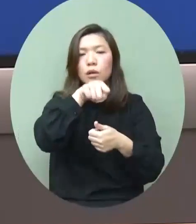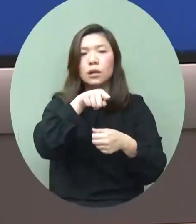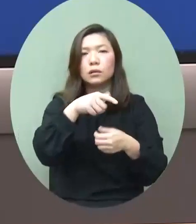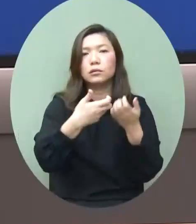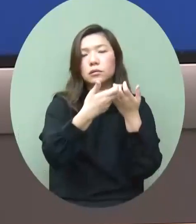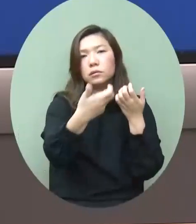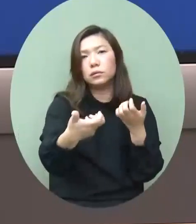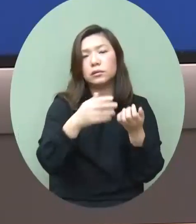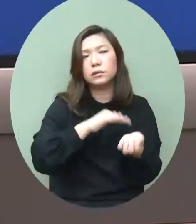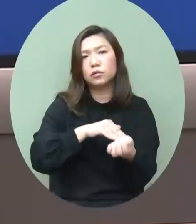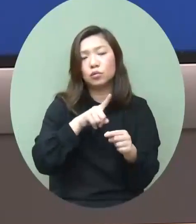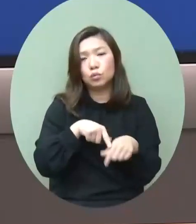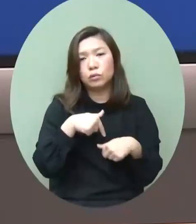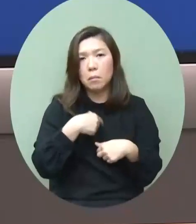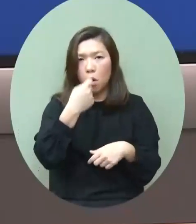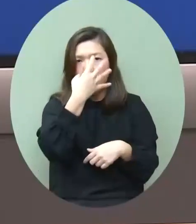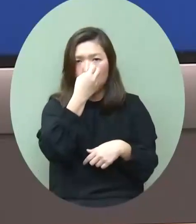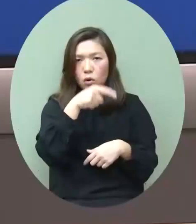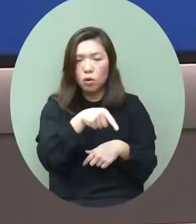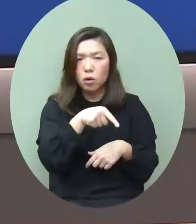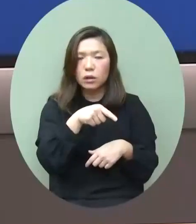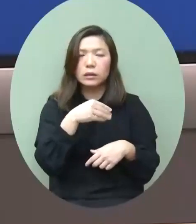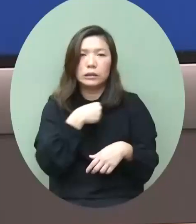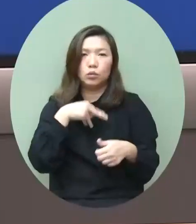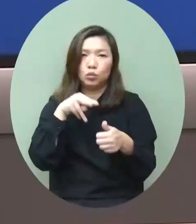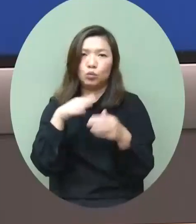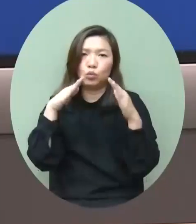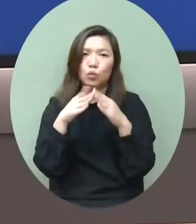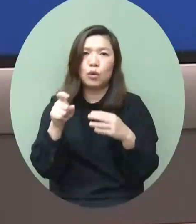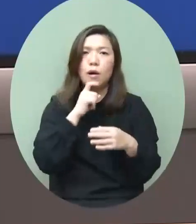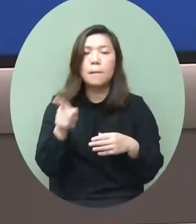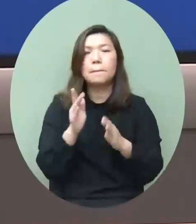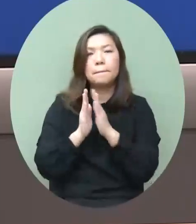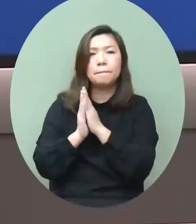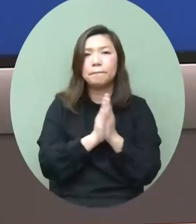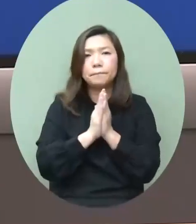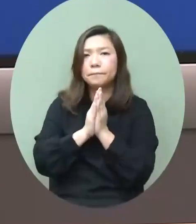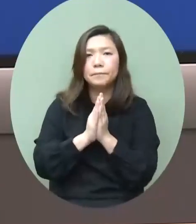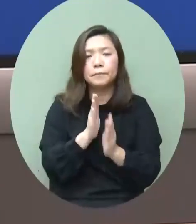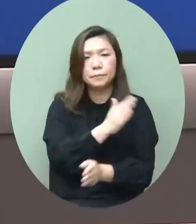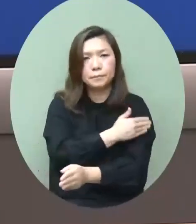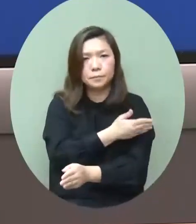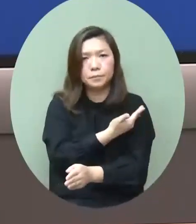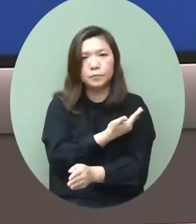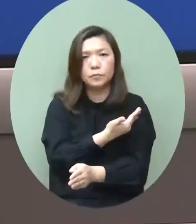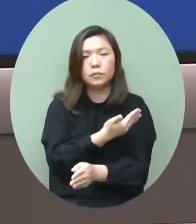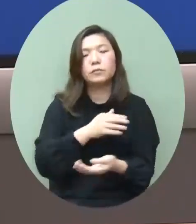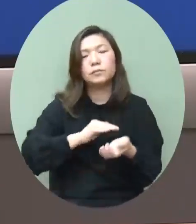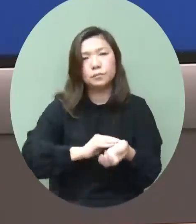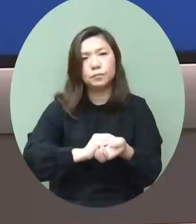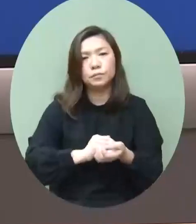就跟香港醫院管理局裡面的醫護人士一起合作來治療